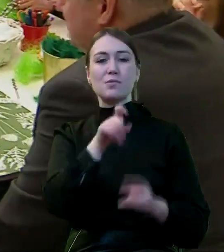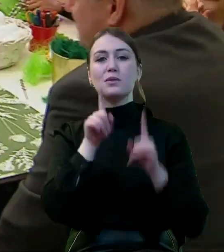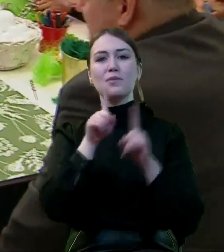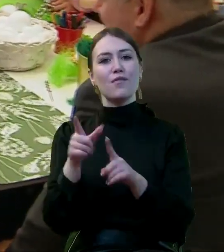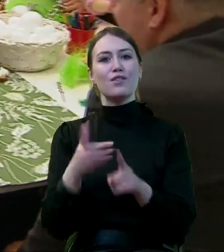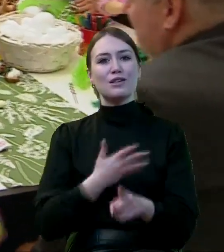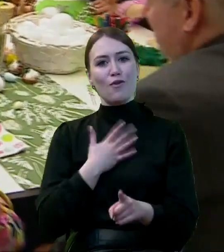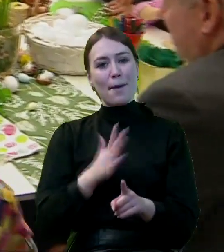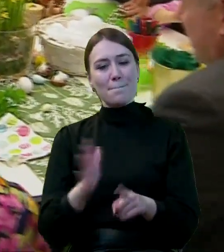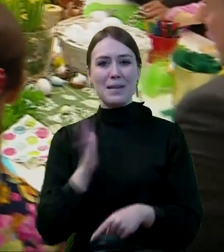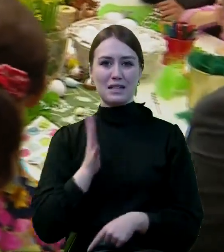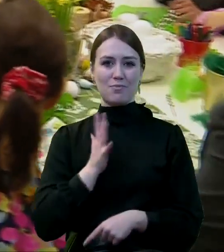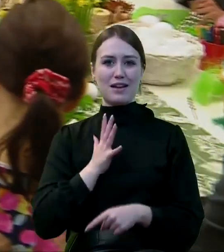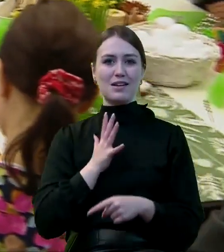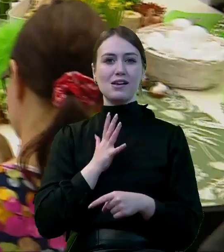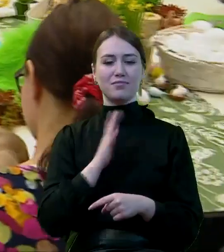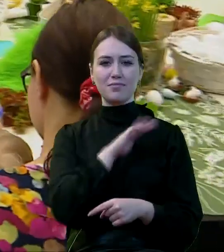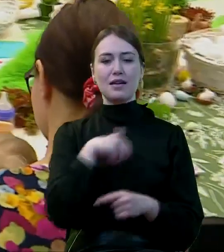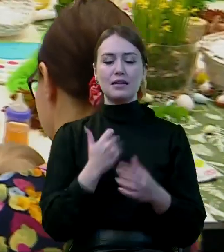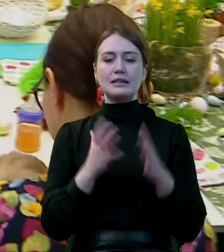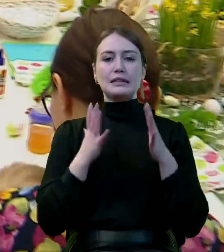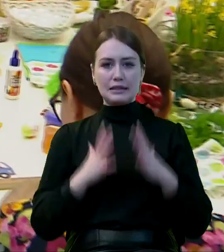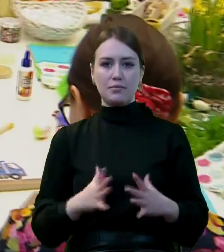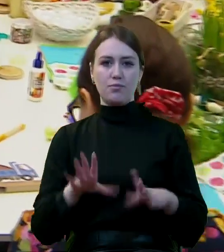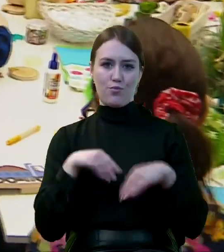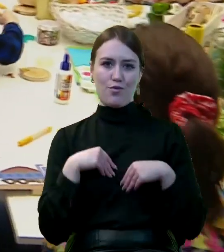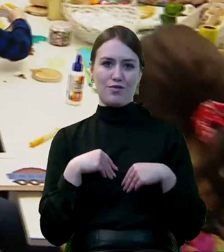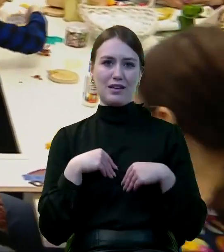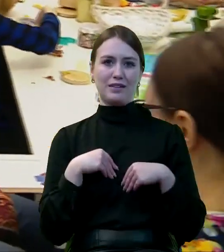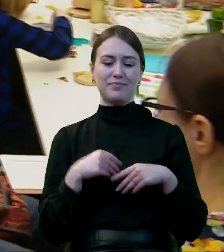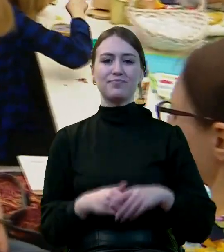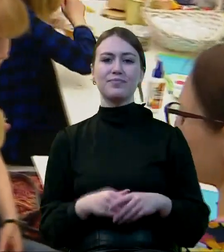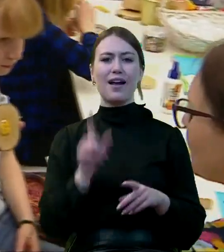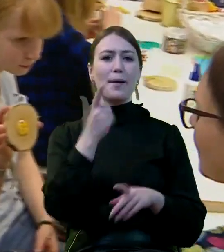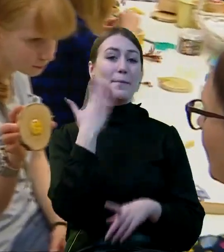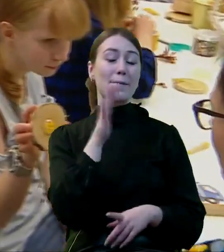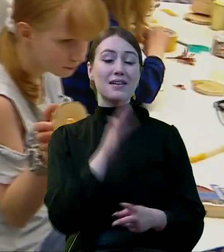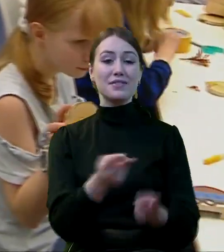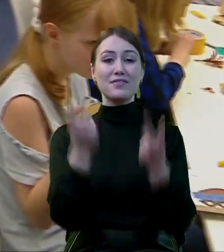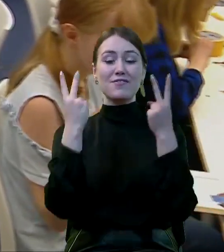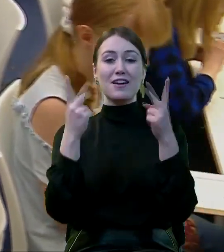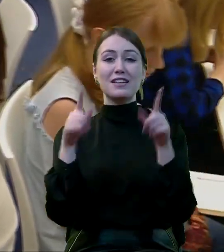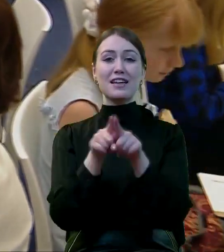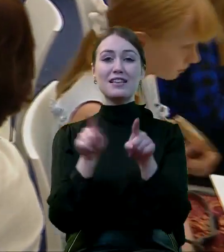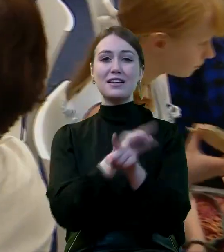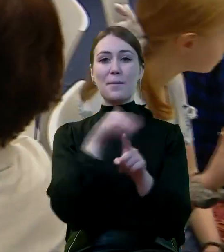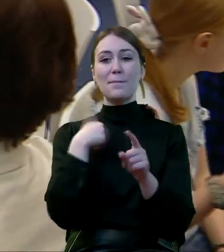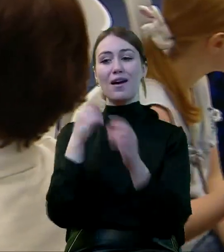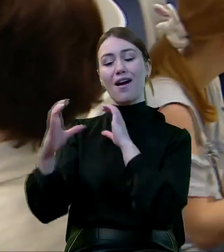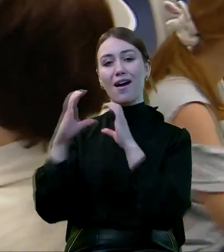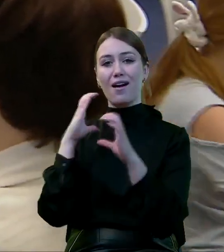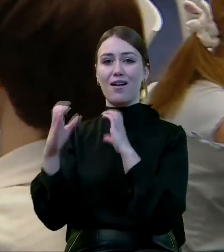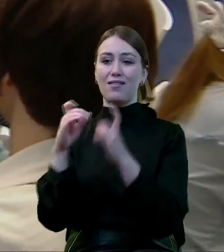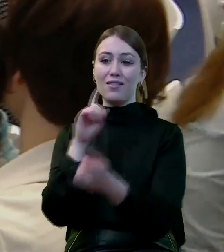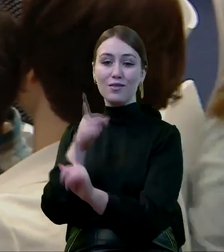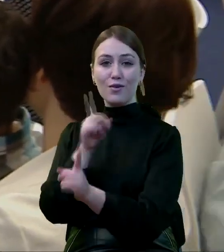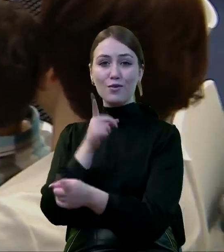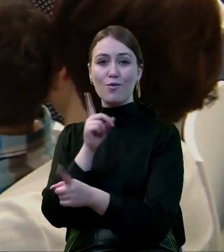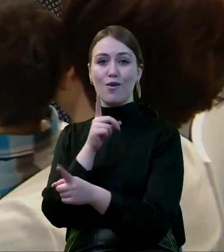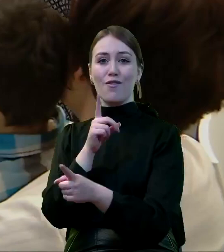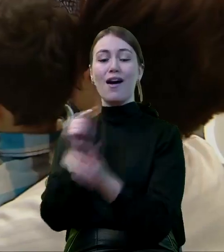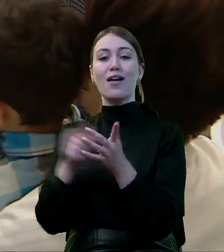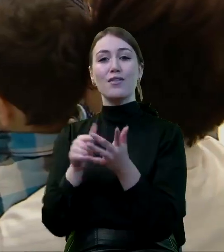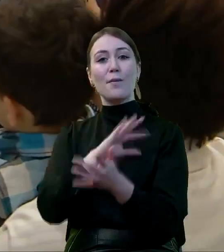poczucie bezpieczeństwa, stabilizacji jest bardzo ważne. Ale bardzo ważny dla nas jest dialog. Ten dialog